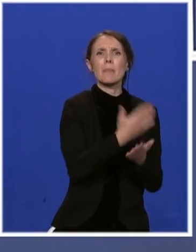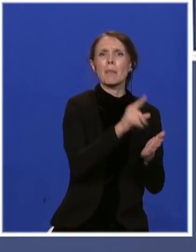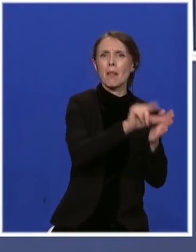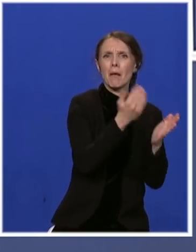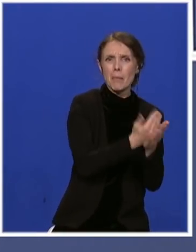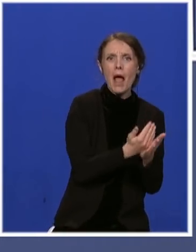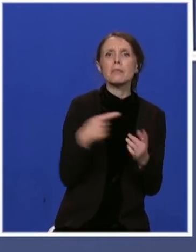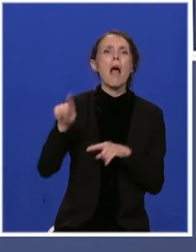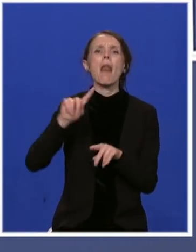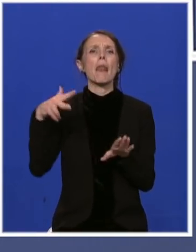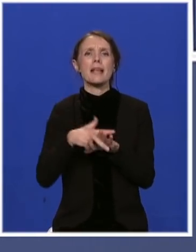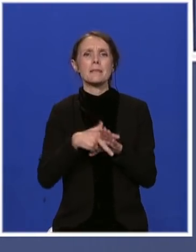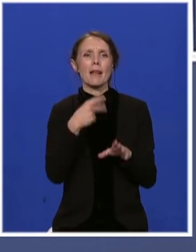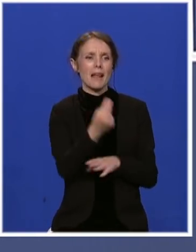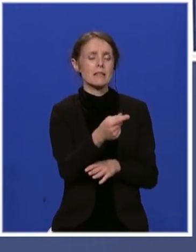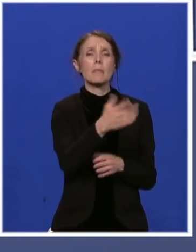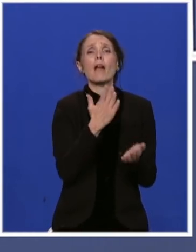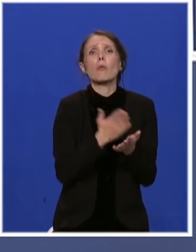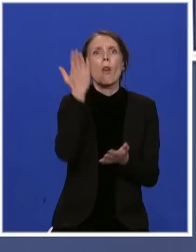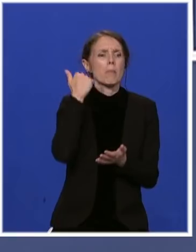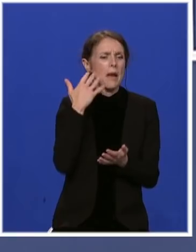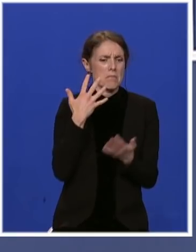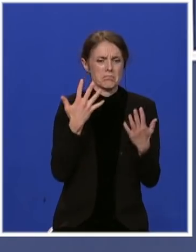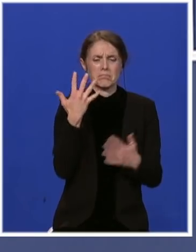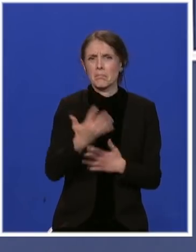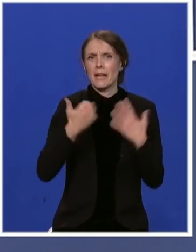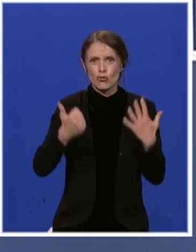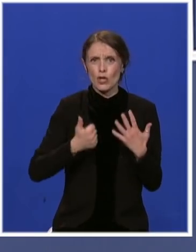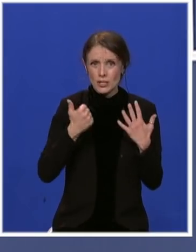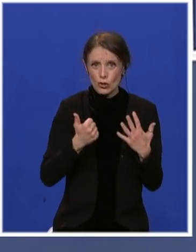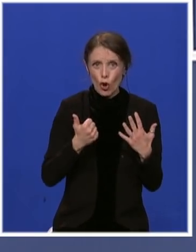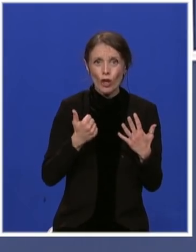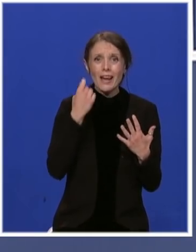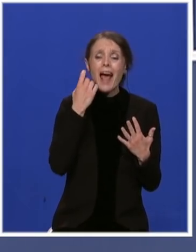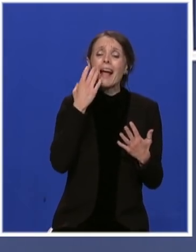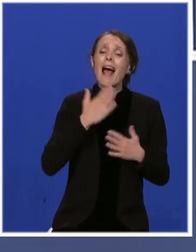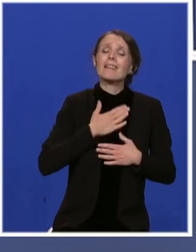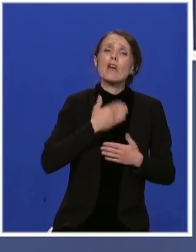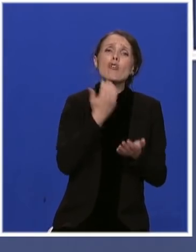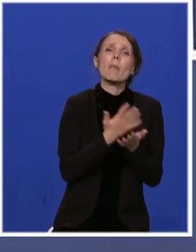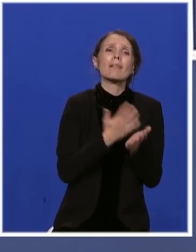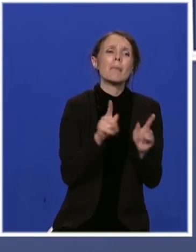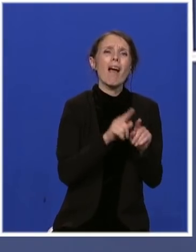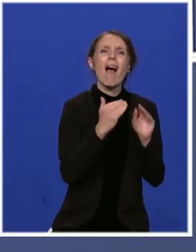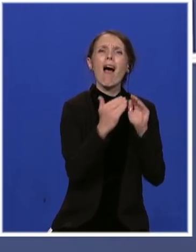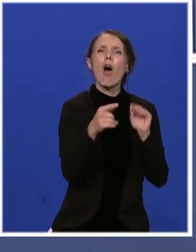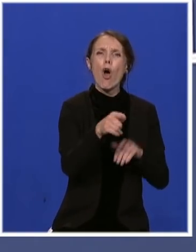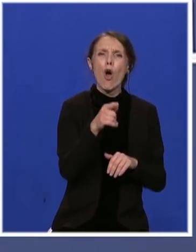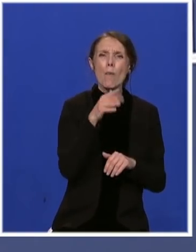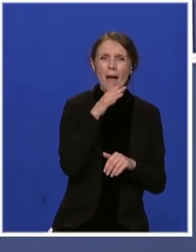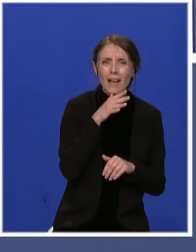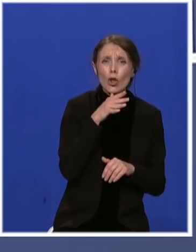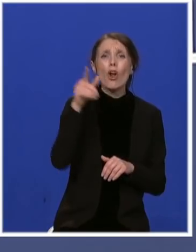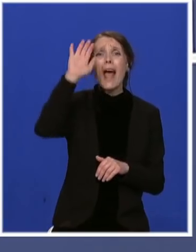Pre samo 4, 5, 6 godina. Kada smo imali istu platu kao u Makedoniji niže plate nego u